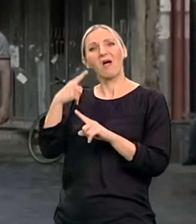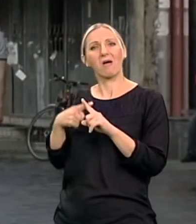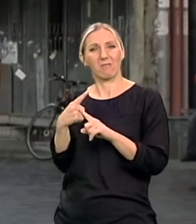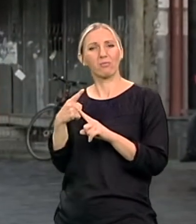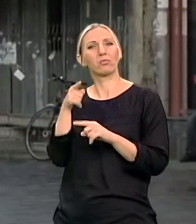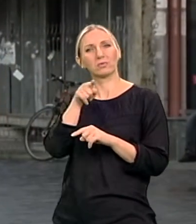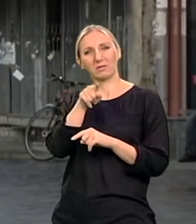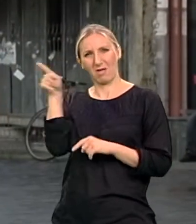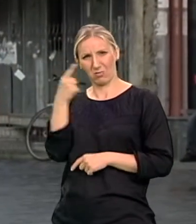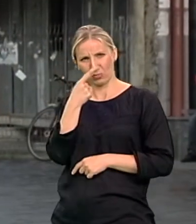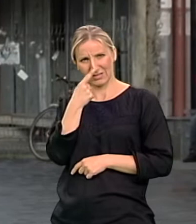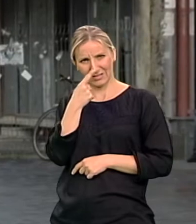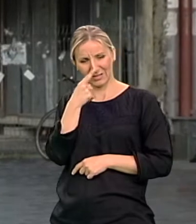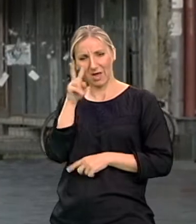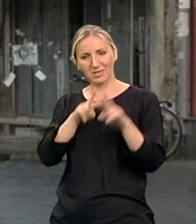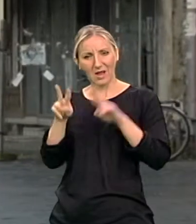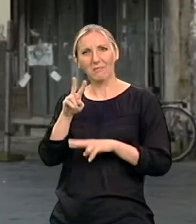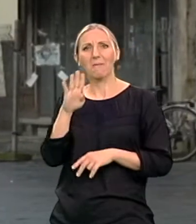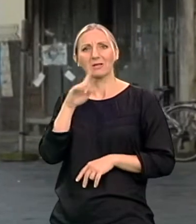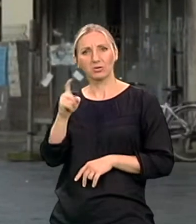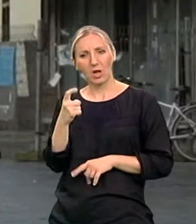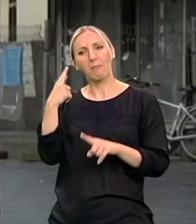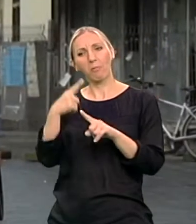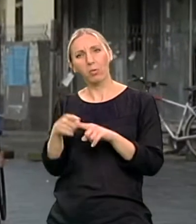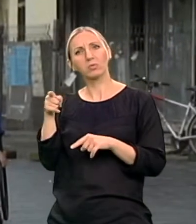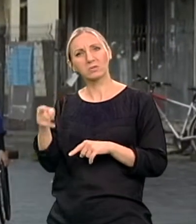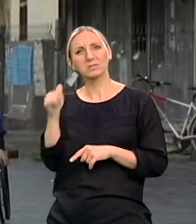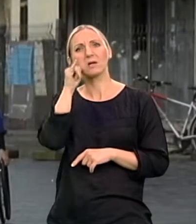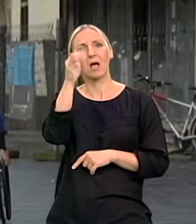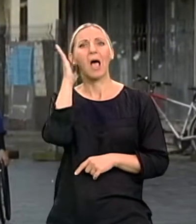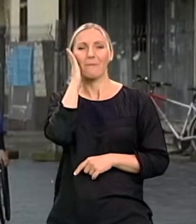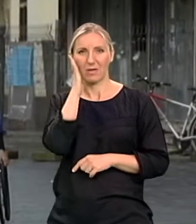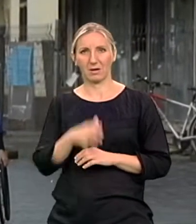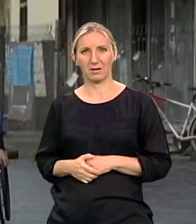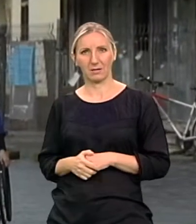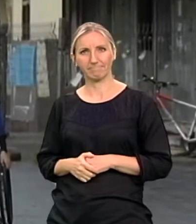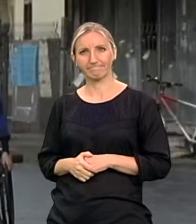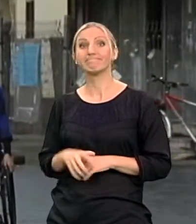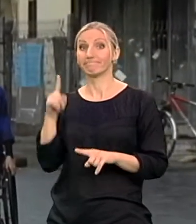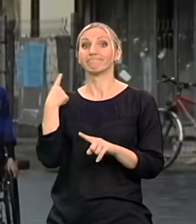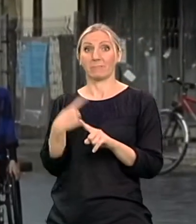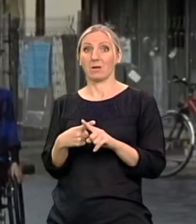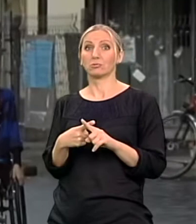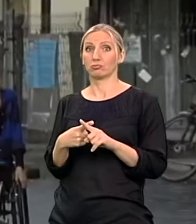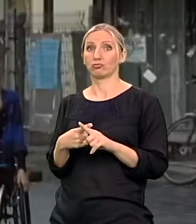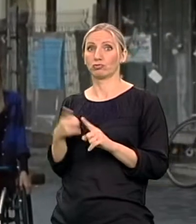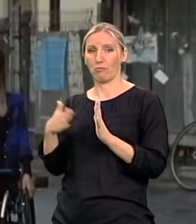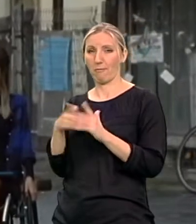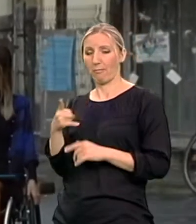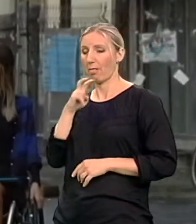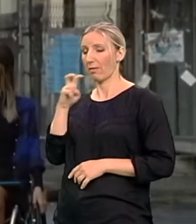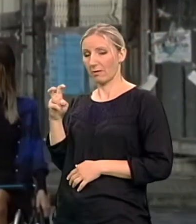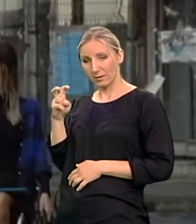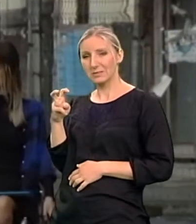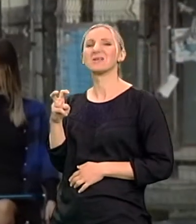matičnim čelijima, ti si otišla i u Ameriku. Nažalus, sve to u Rusiji, i znači, gde god da radite tretmane matičnim